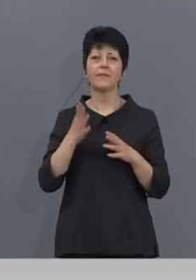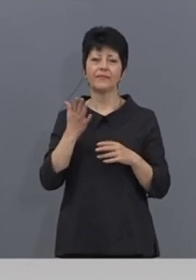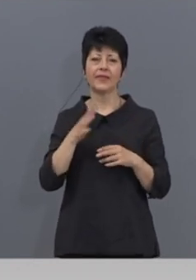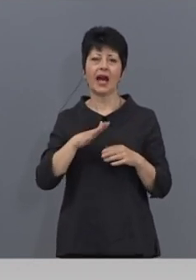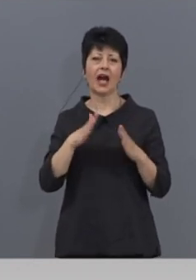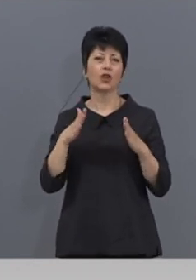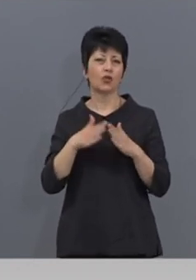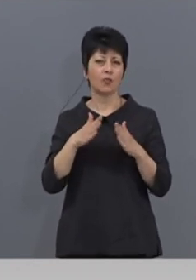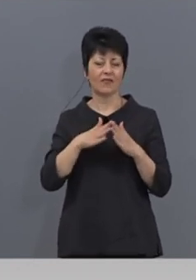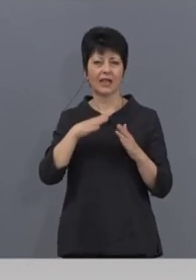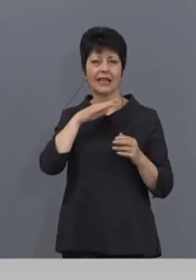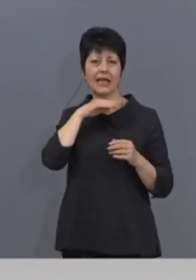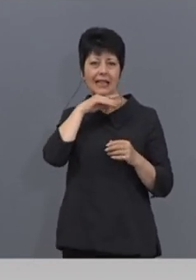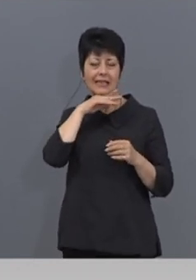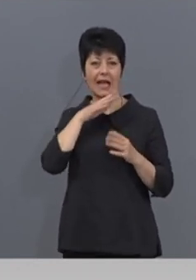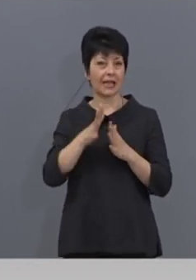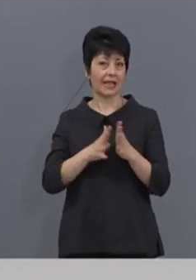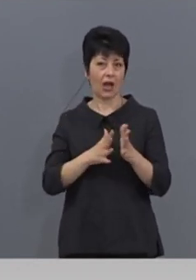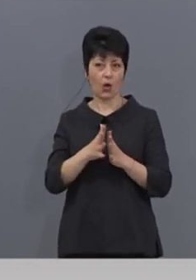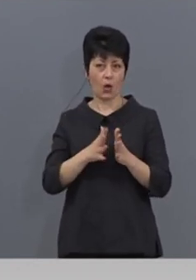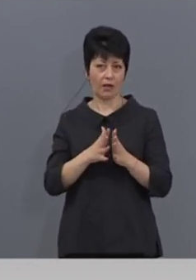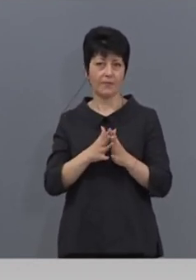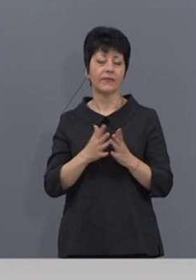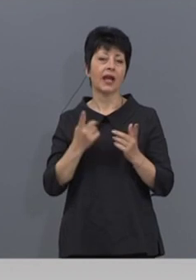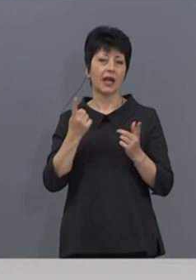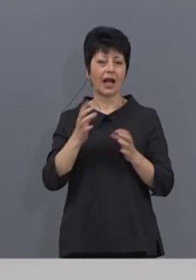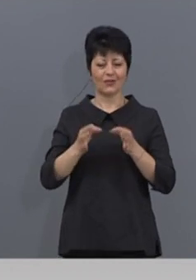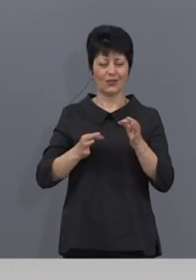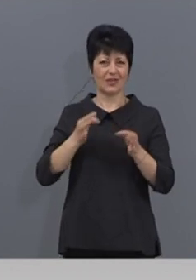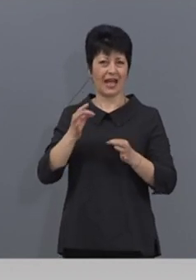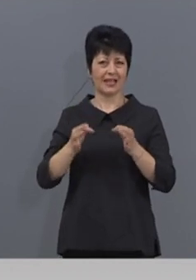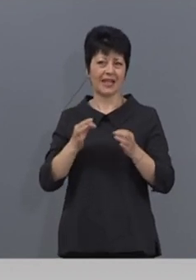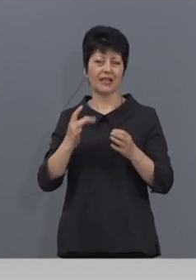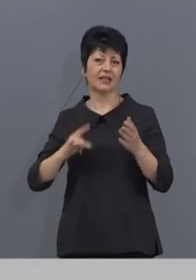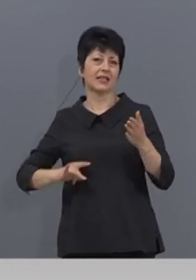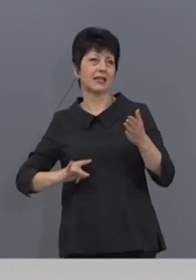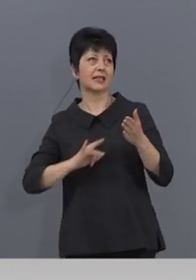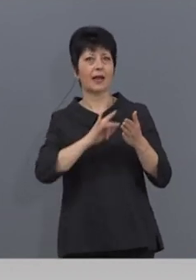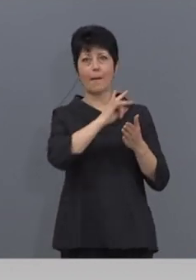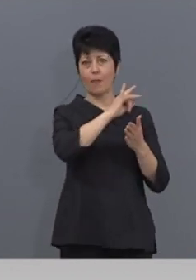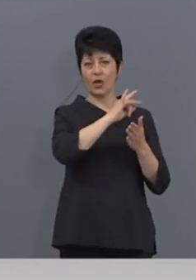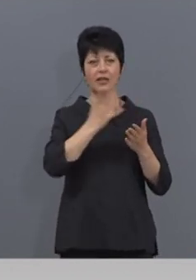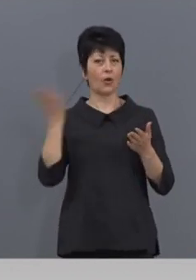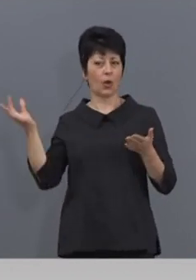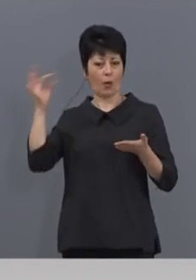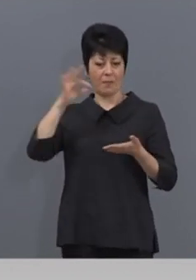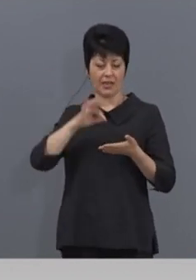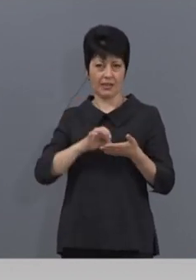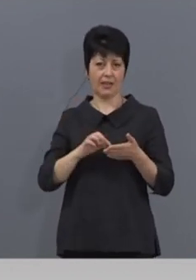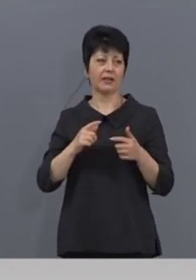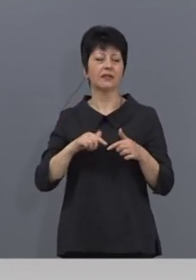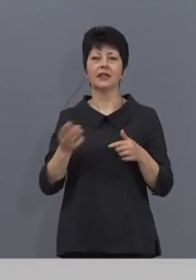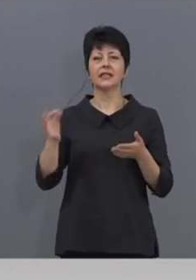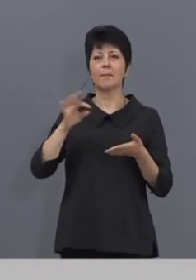констатираните случаи на превнесена инфекция с полетите на наши сънародници, които се завърнаха от няколко